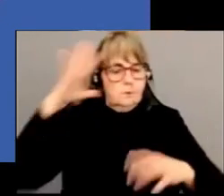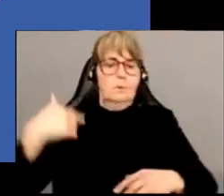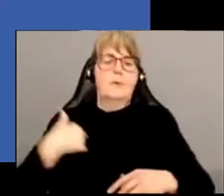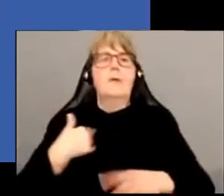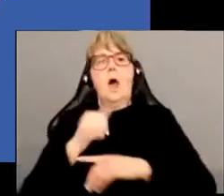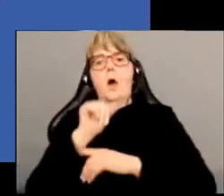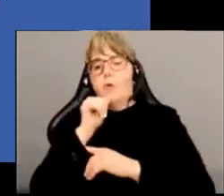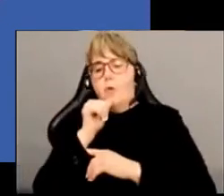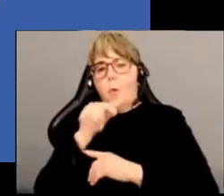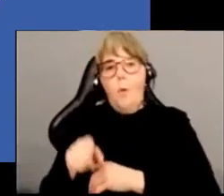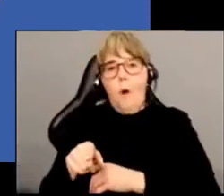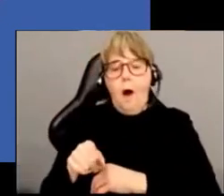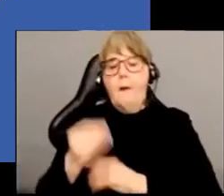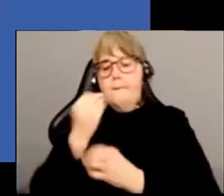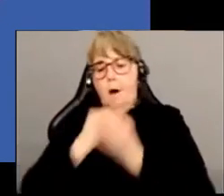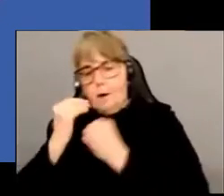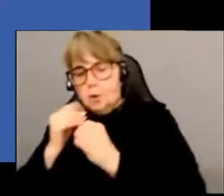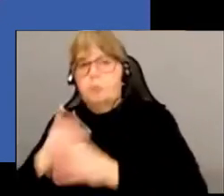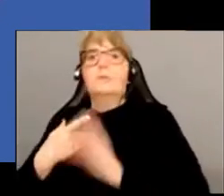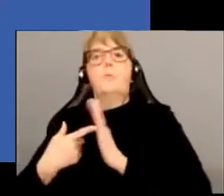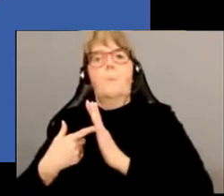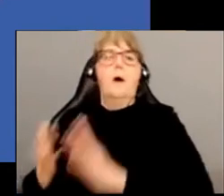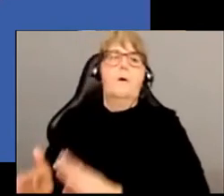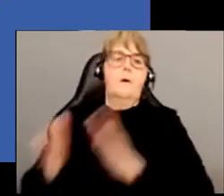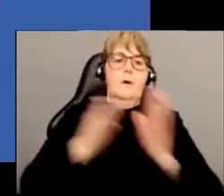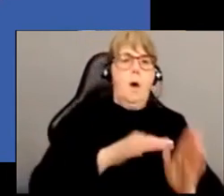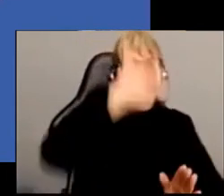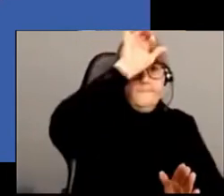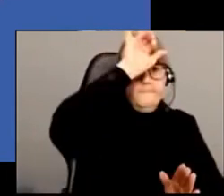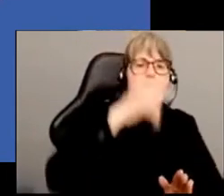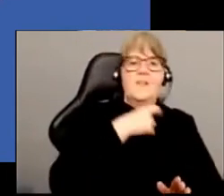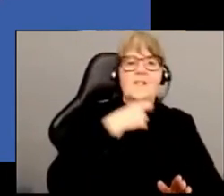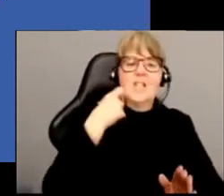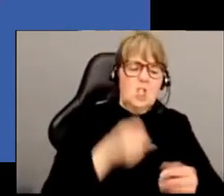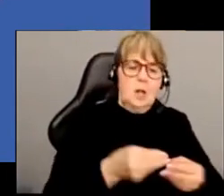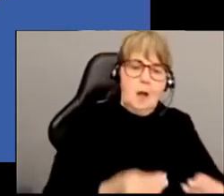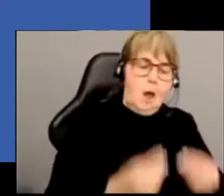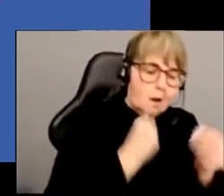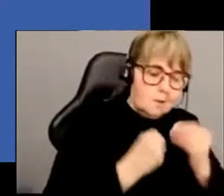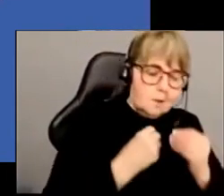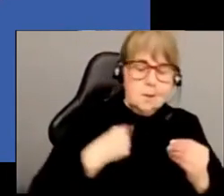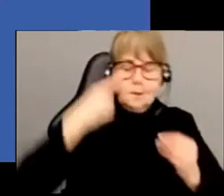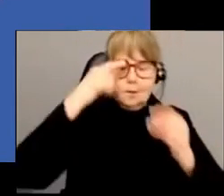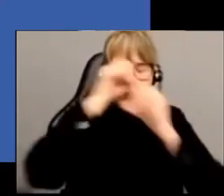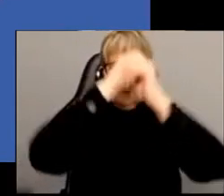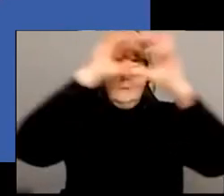cajou par rapport à quelqu'un qui a consommé du bœuf séché, de la viande séchée, va